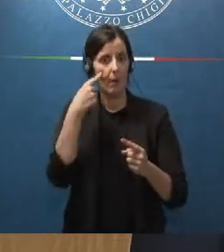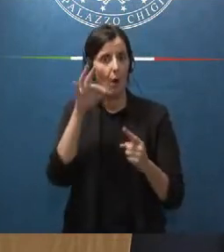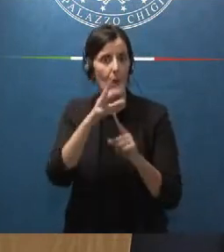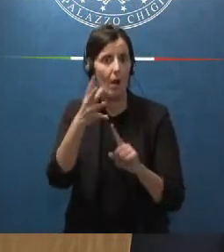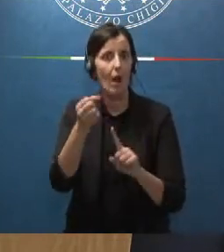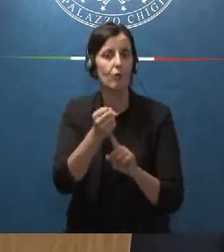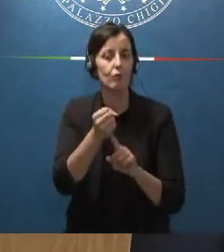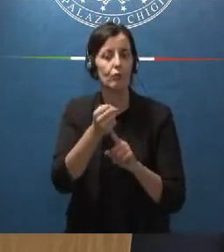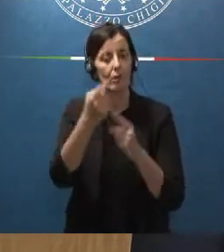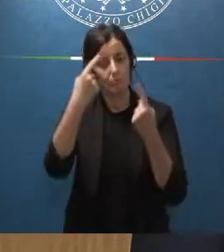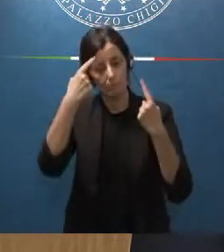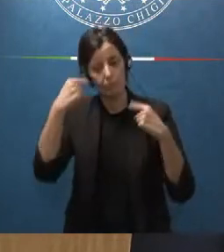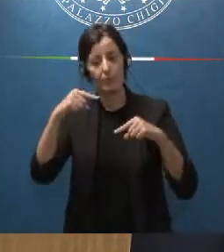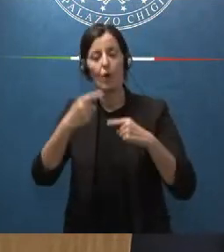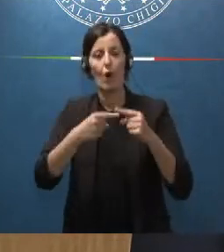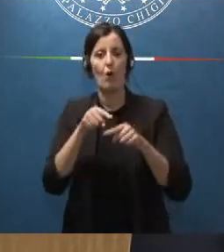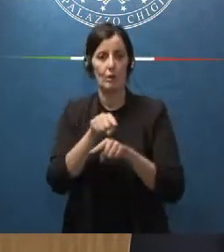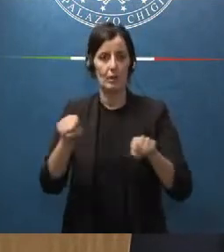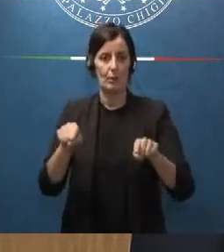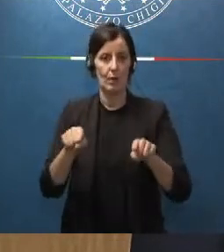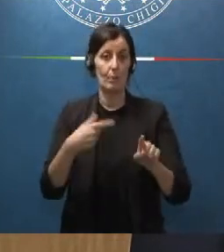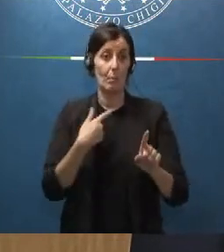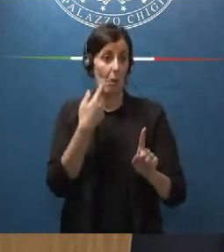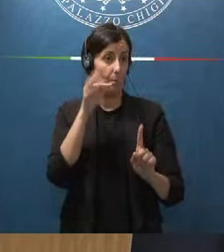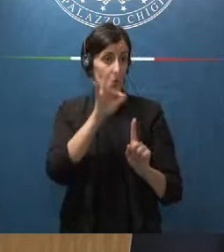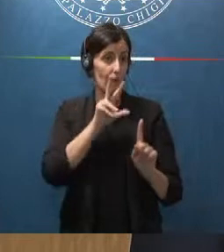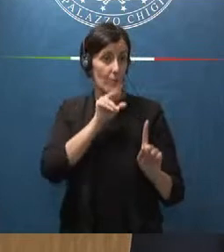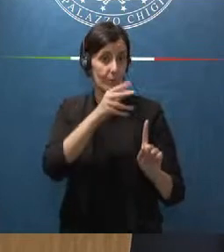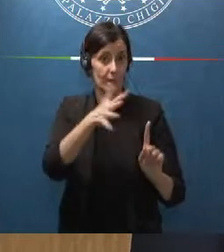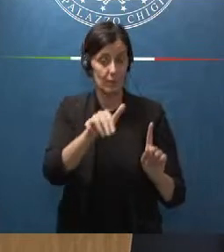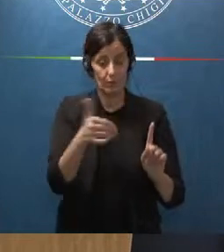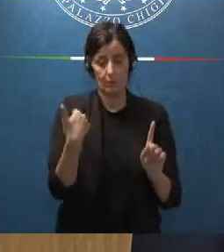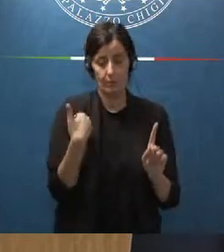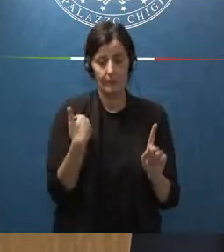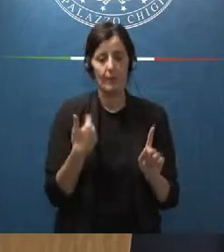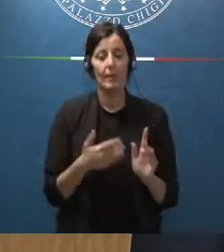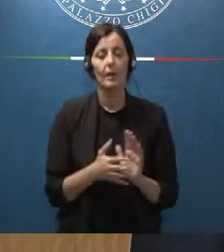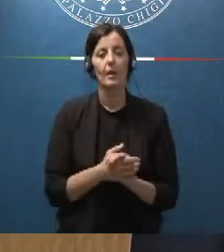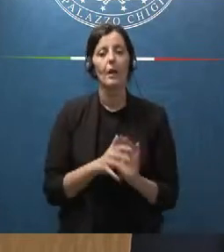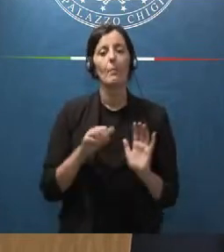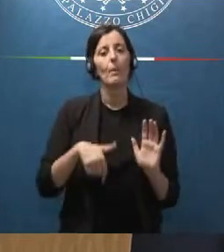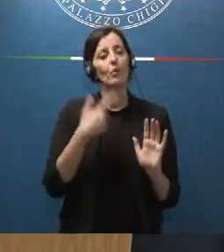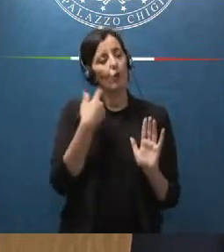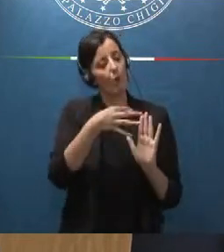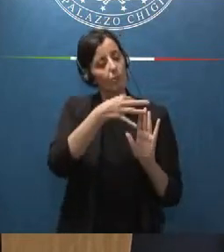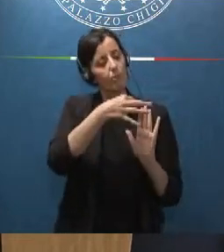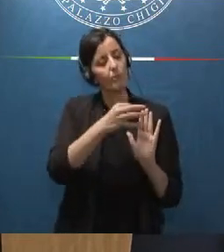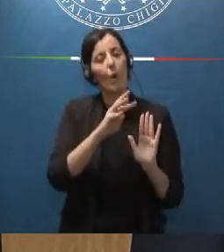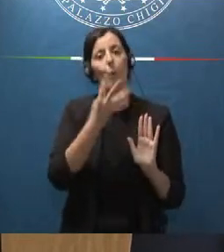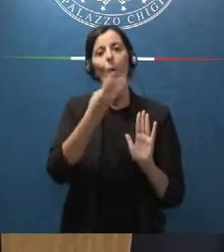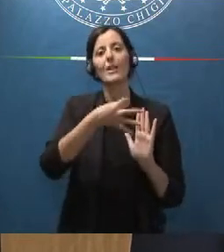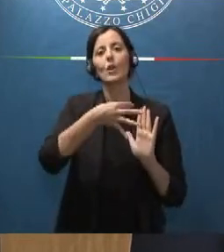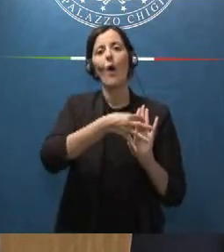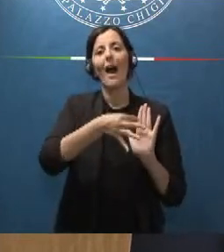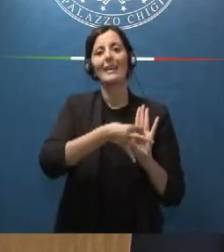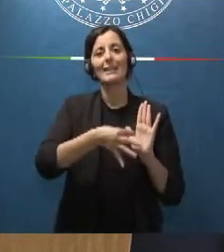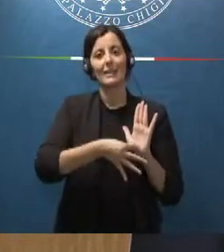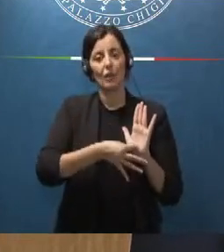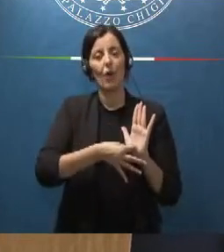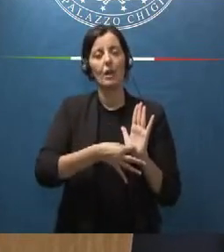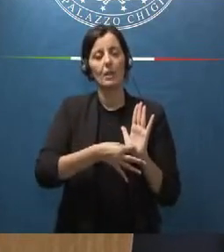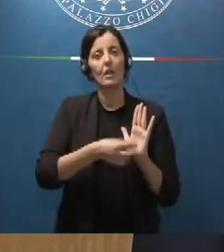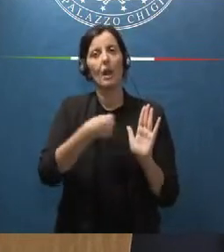obiettivi che sono quelli che vi ho appena enunciato in particolare questi primi quattro interventi i primi quattro articoli puntano